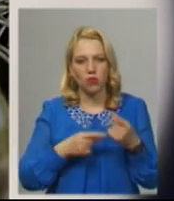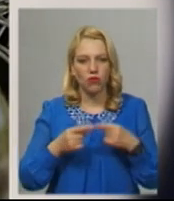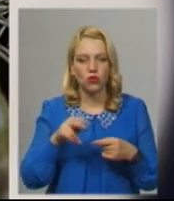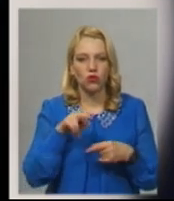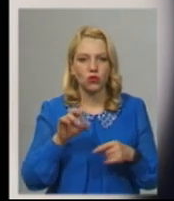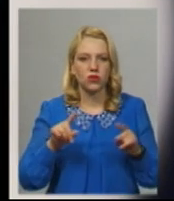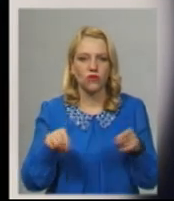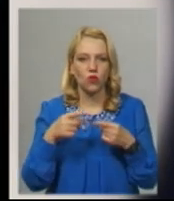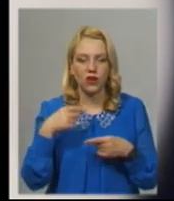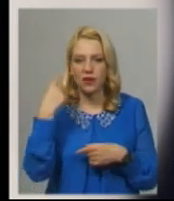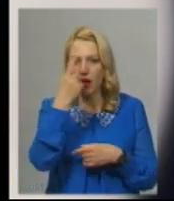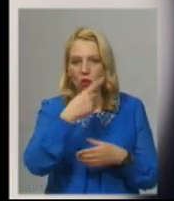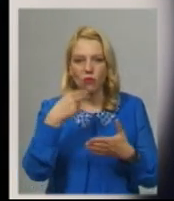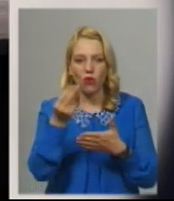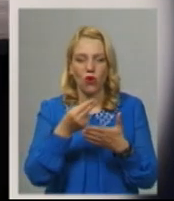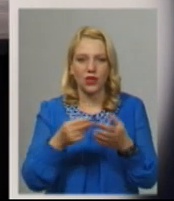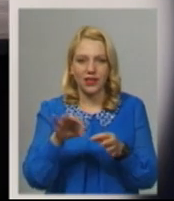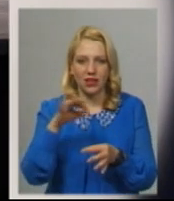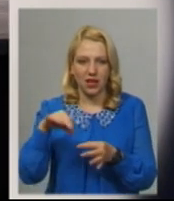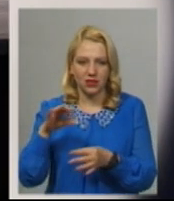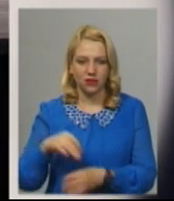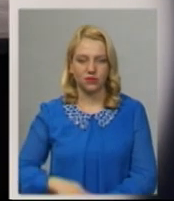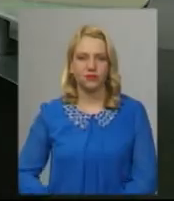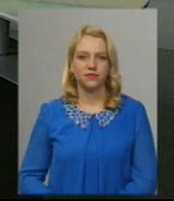Боровець, Іван Мавчан, Новини на Суспільному, Хмельниччина